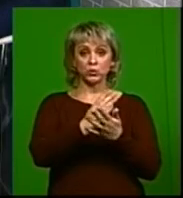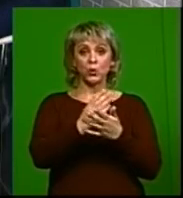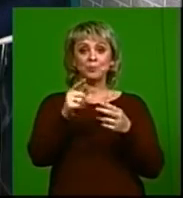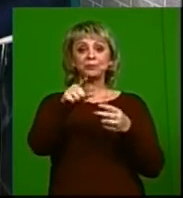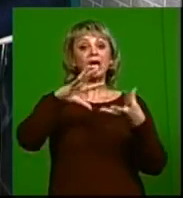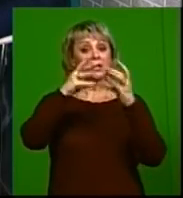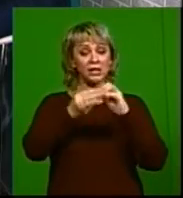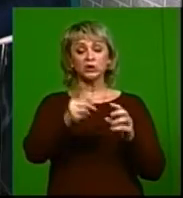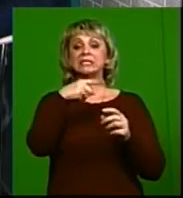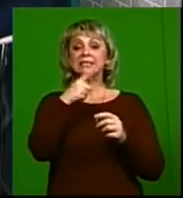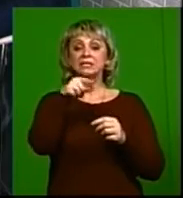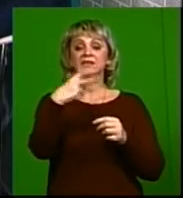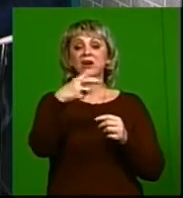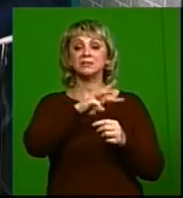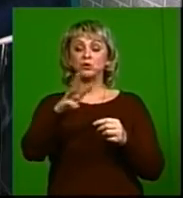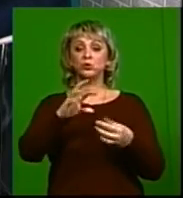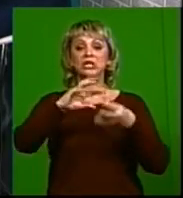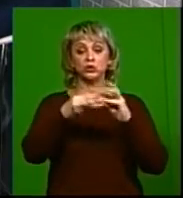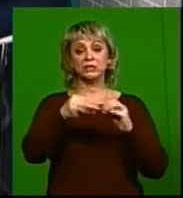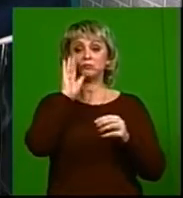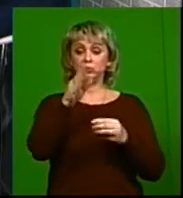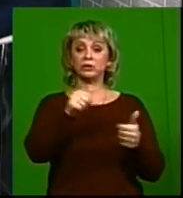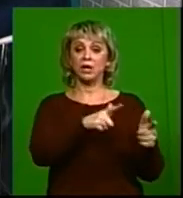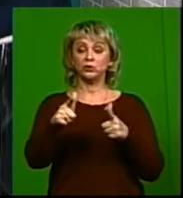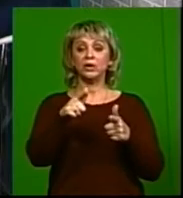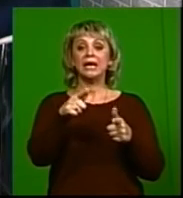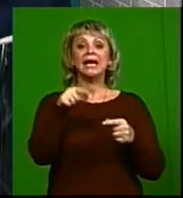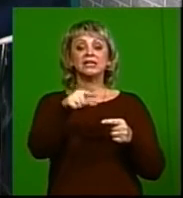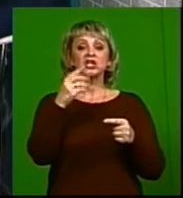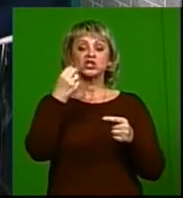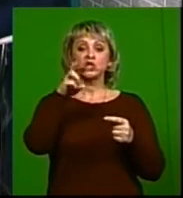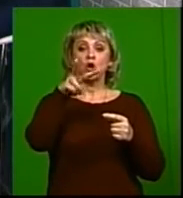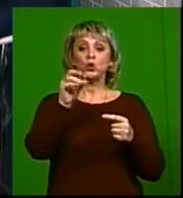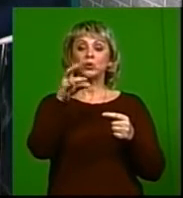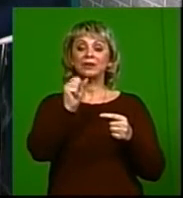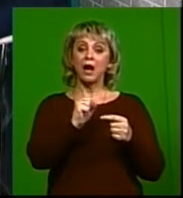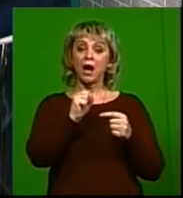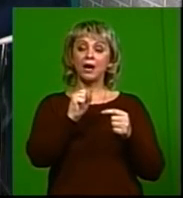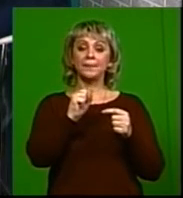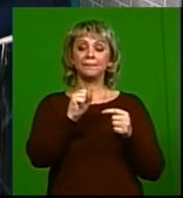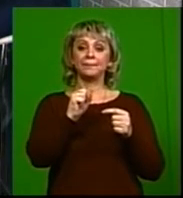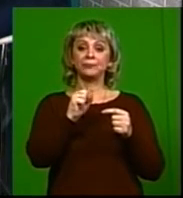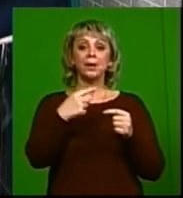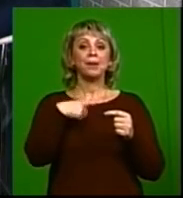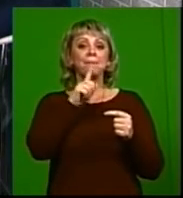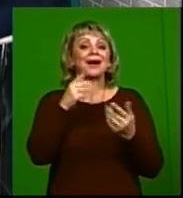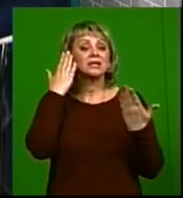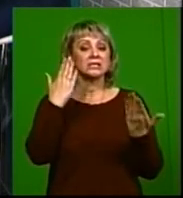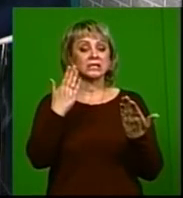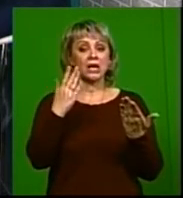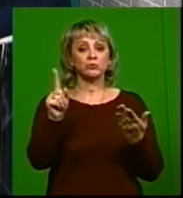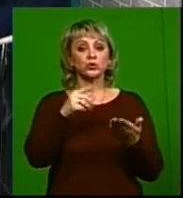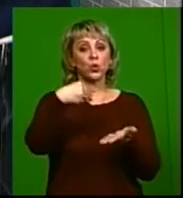прощения, результат скажут вам, В 20 минут результат будет готов. Это будет результат вот по слюне, тест, прошу прощения, по слюне вот так же, или по крови? Мы пока не знаем, что